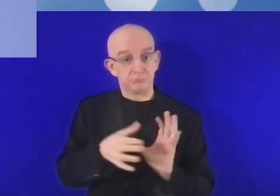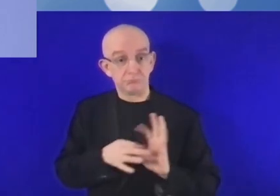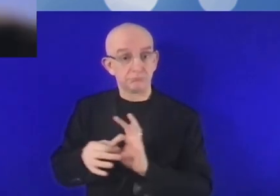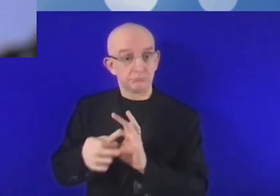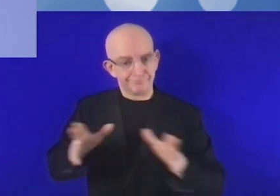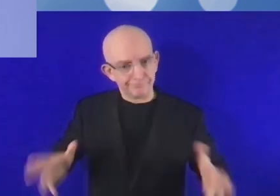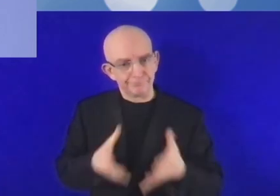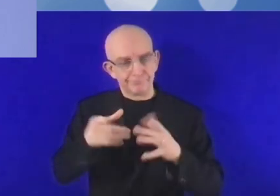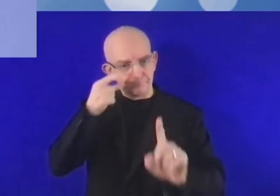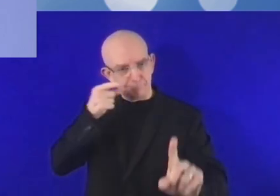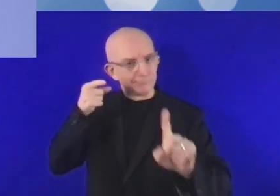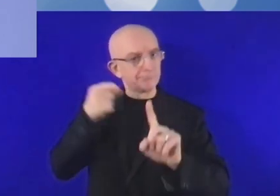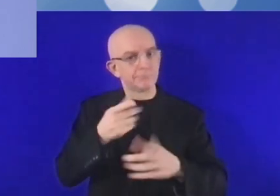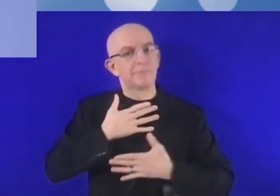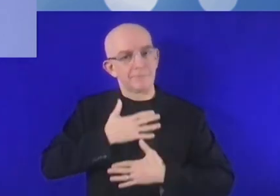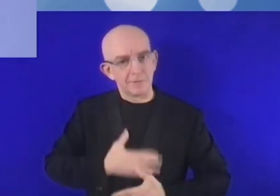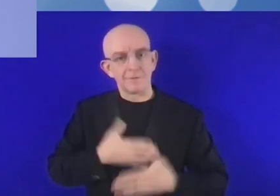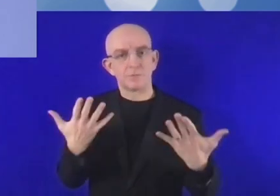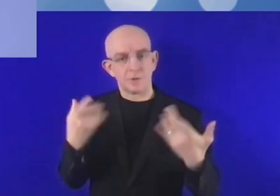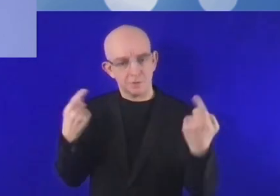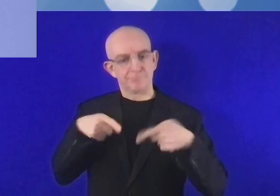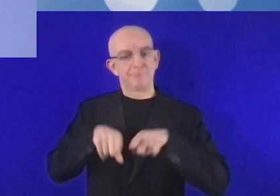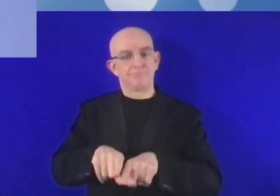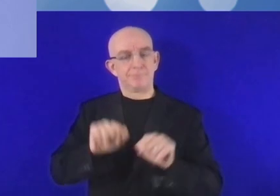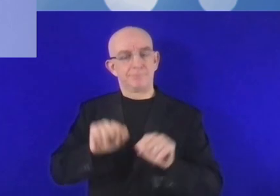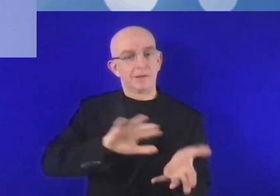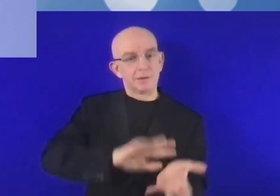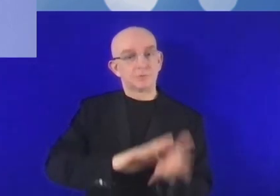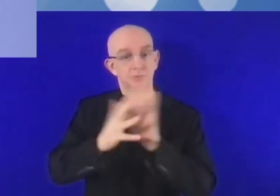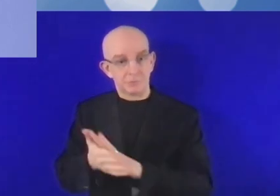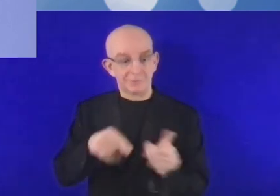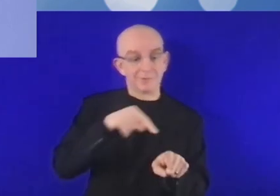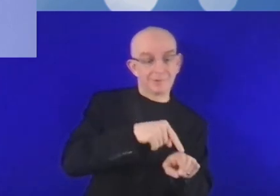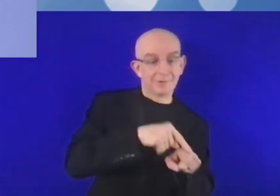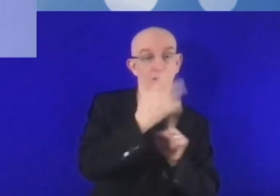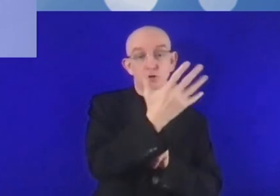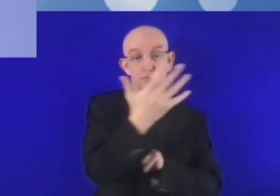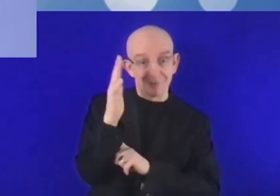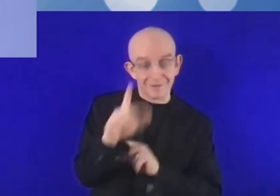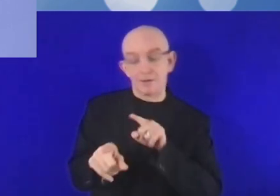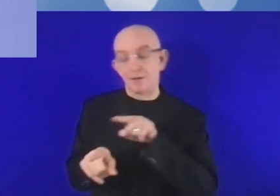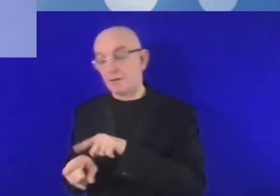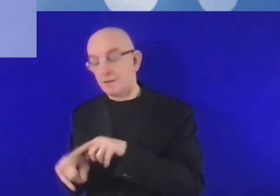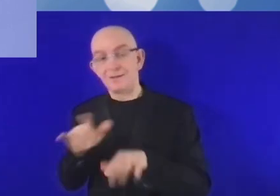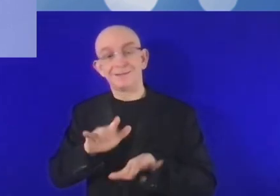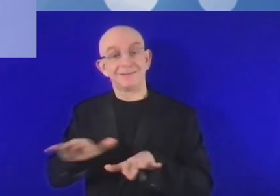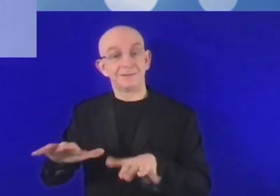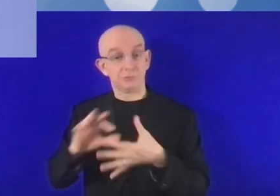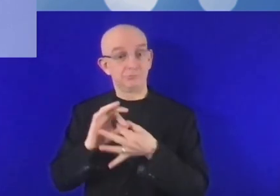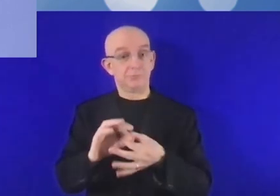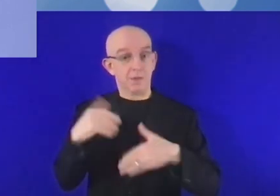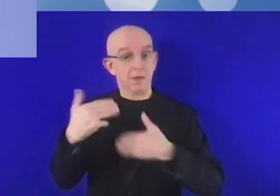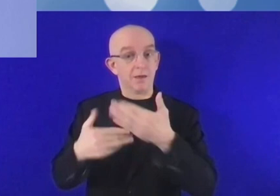ce type de coopération permettra une réelle transformation numérique ainsi qu'une transition